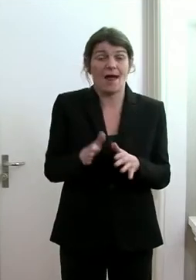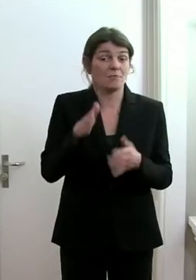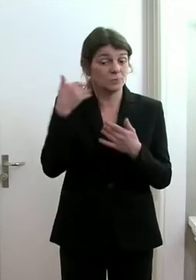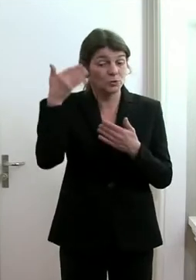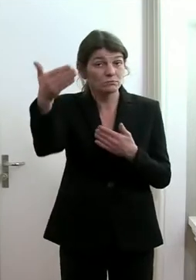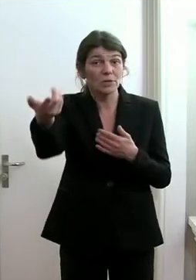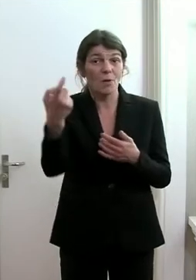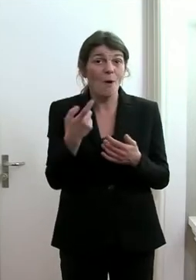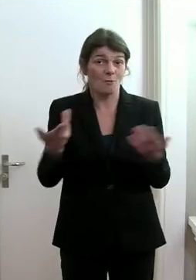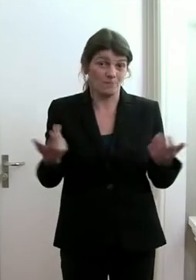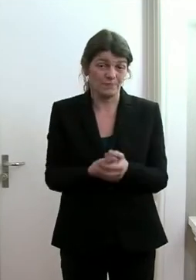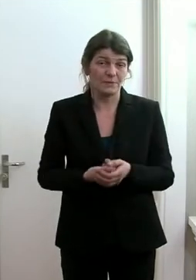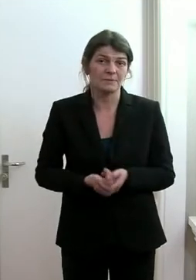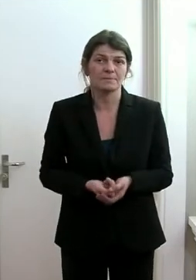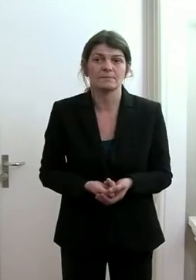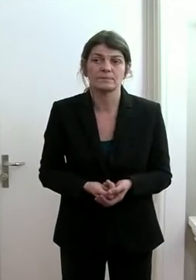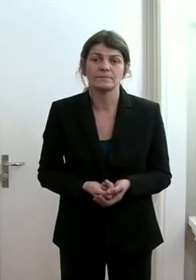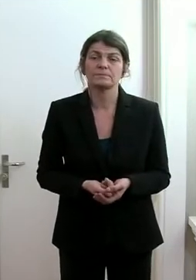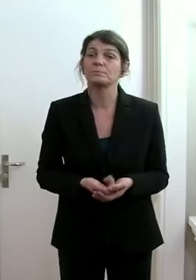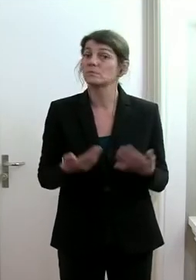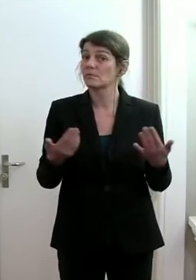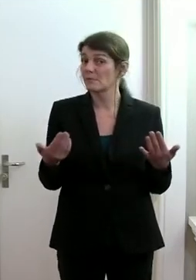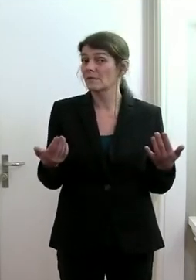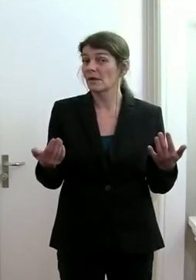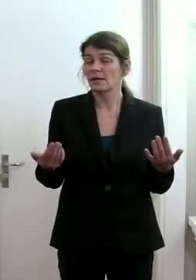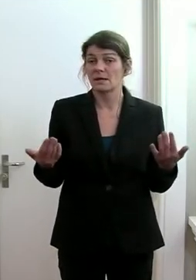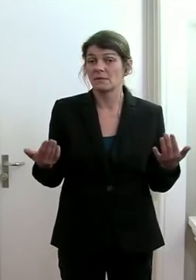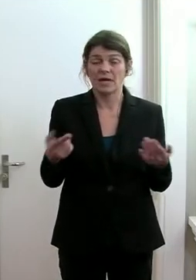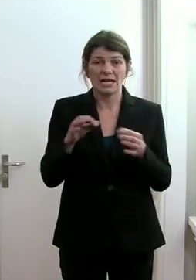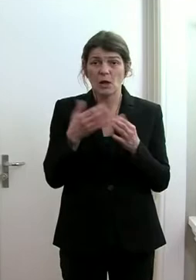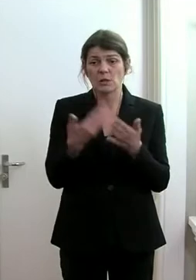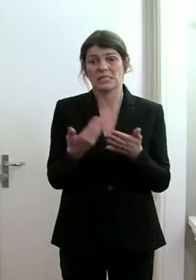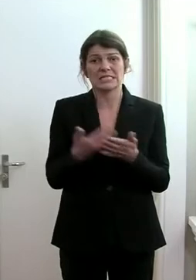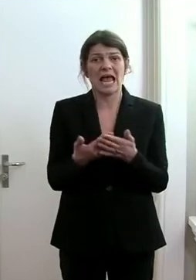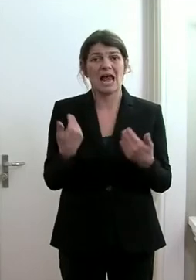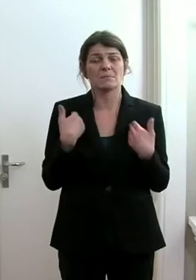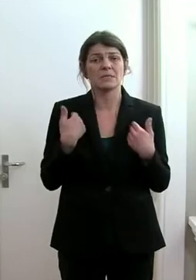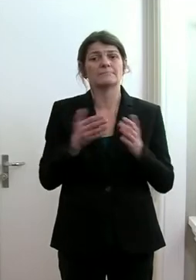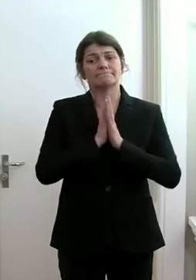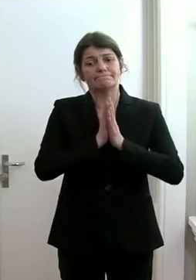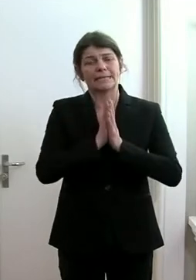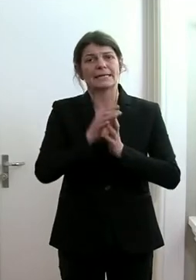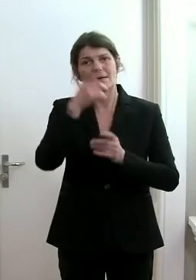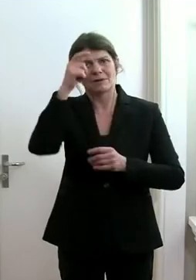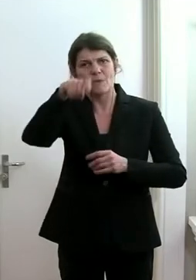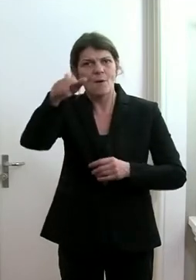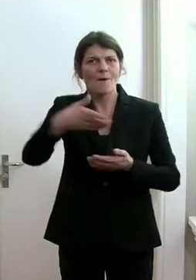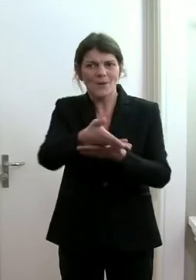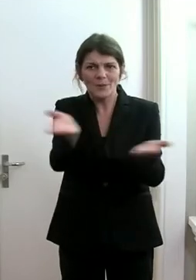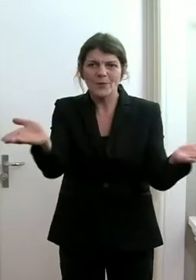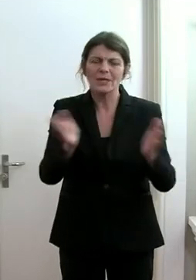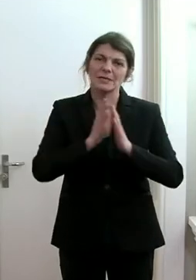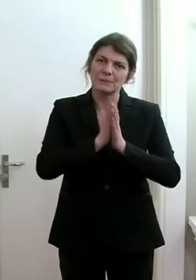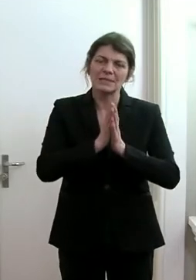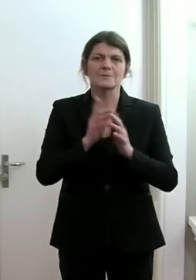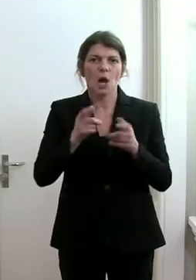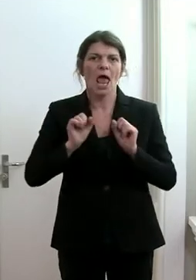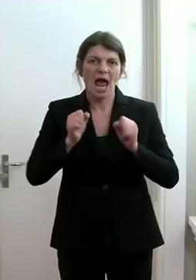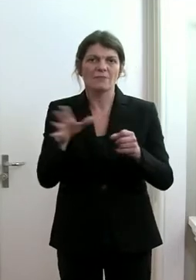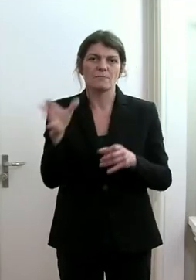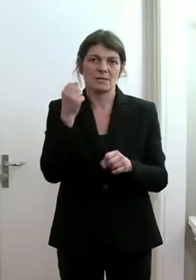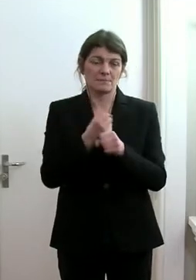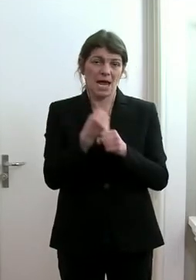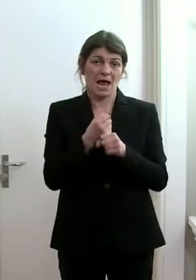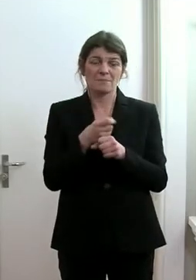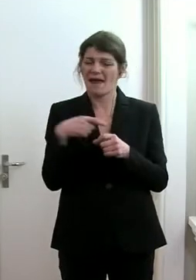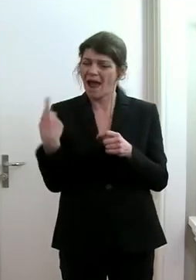eintreffen würde. Und eben genau deshalb rufen wir ja die Bevölkerung auf, aktiv mitzumachen bei all